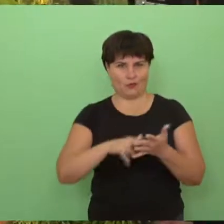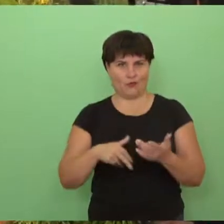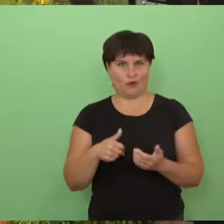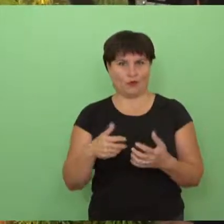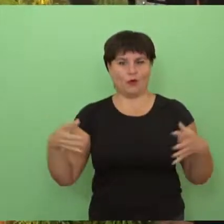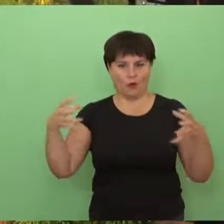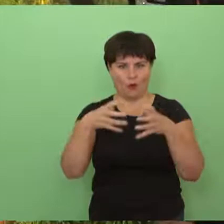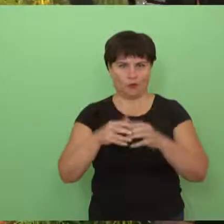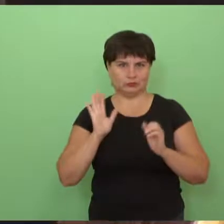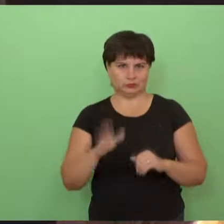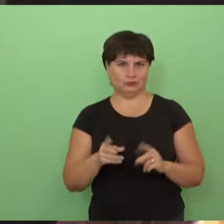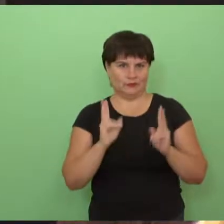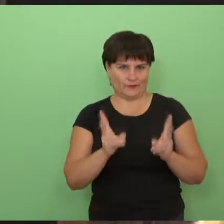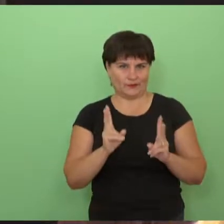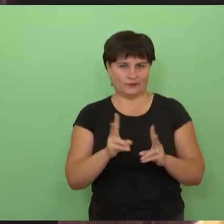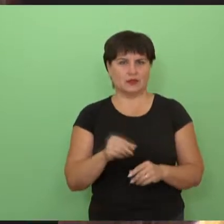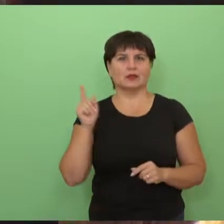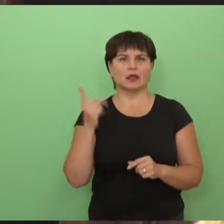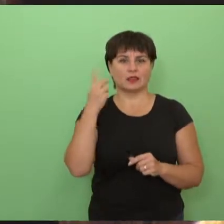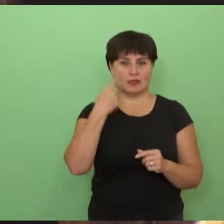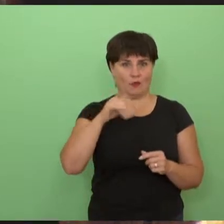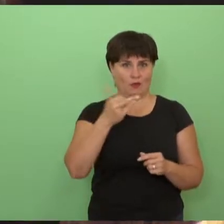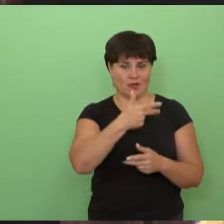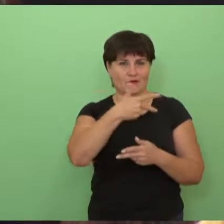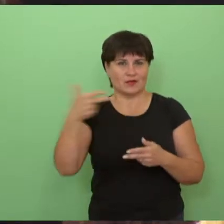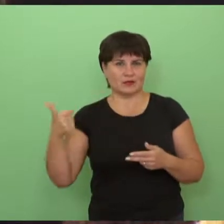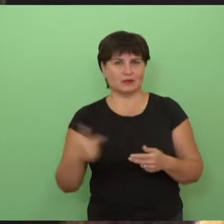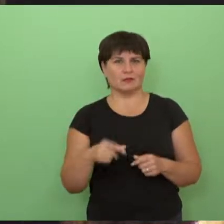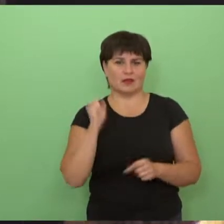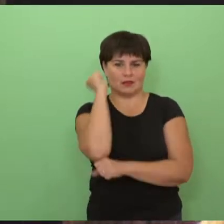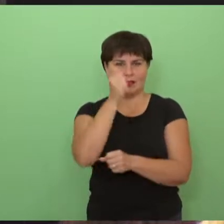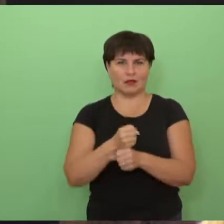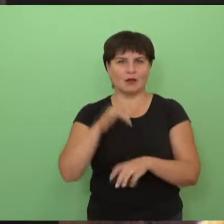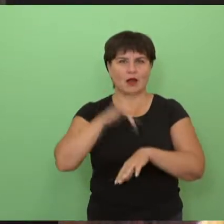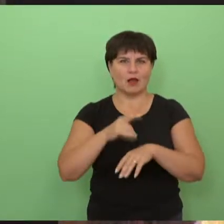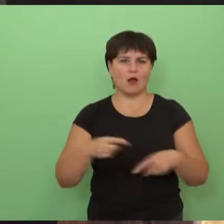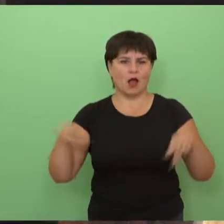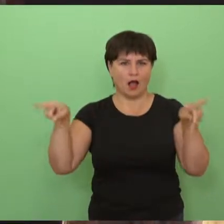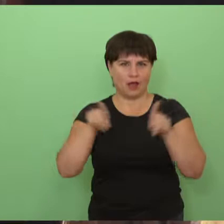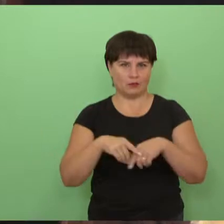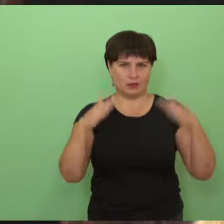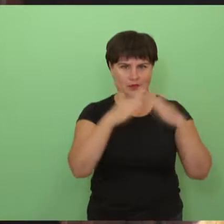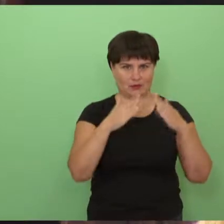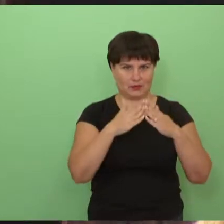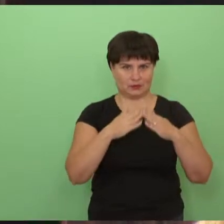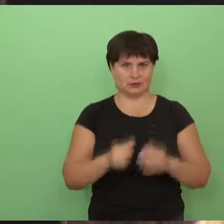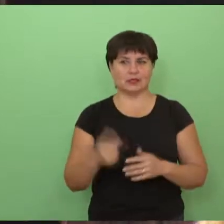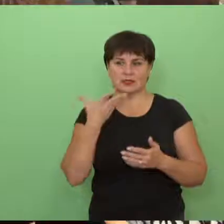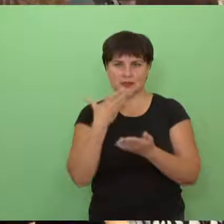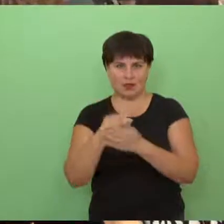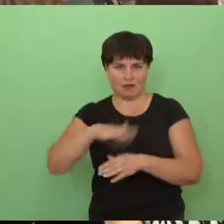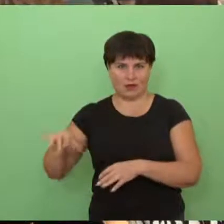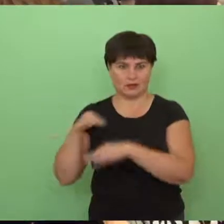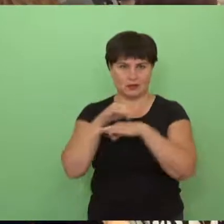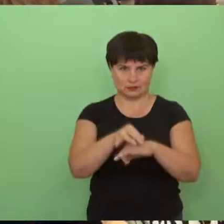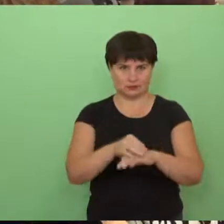mūsų darbuotojai jaustųsi dėlmantuose kaip namuose ir kad atsivestų savo vaikus. Jaučiasi, kad 30 metų